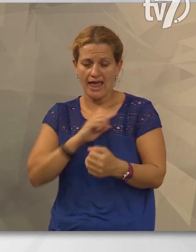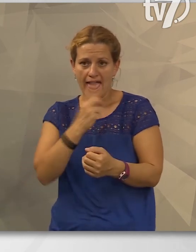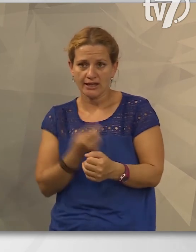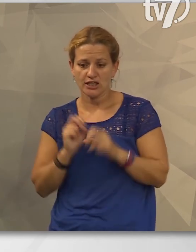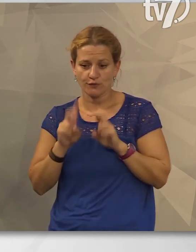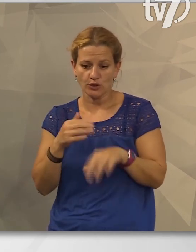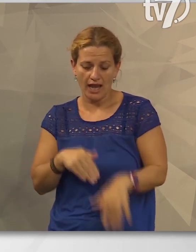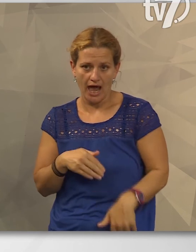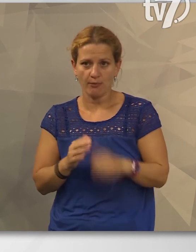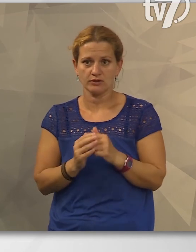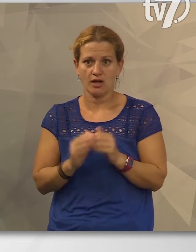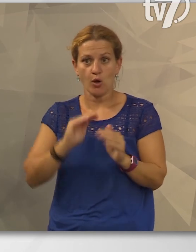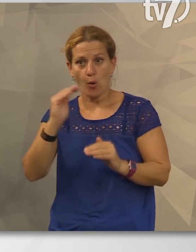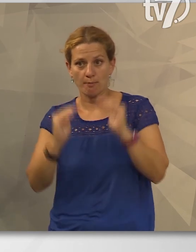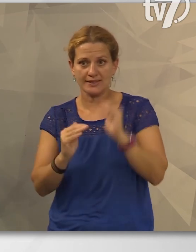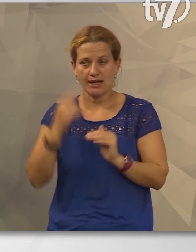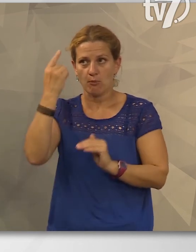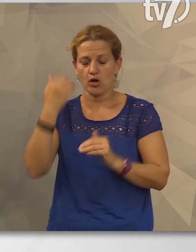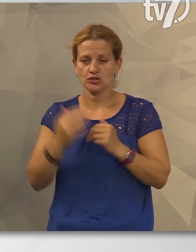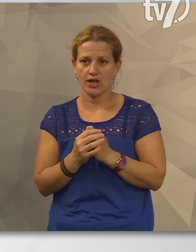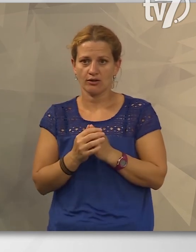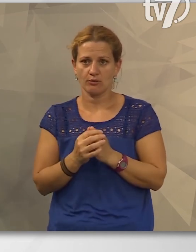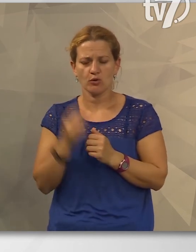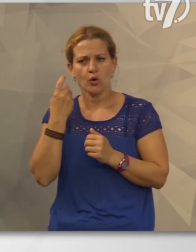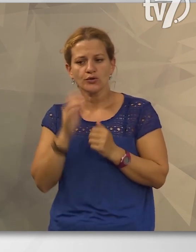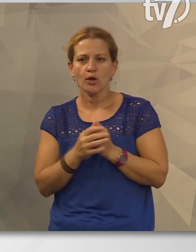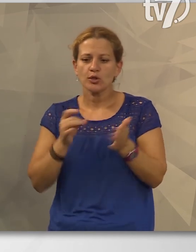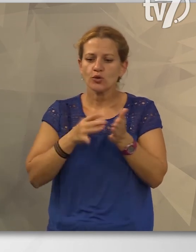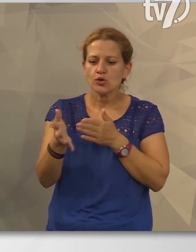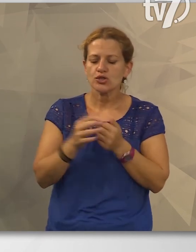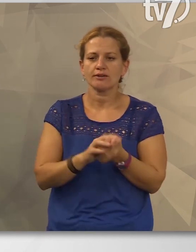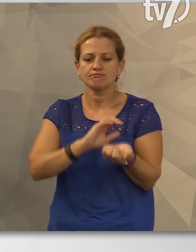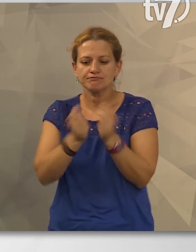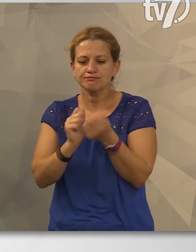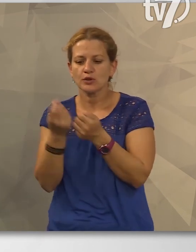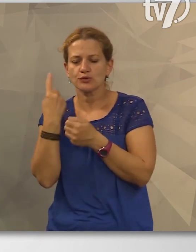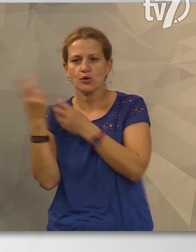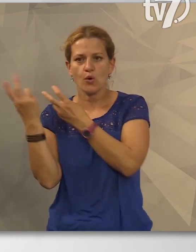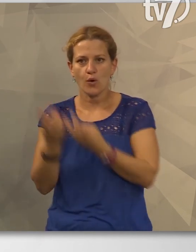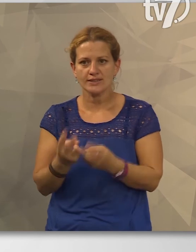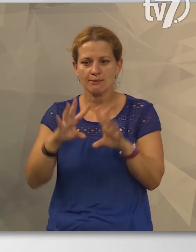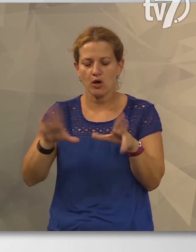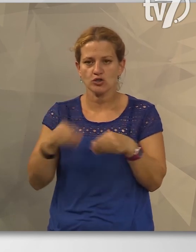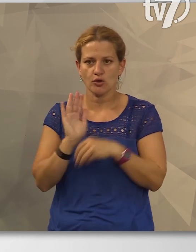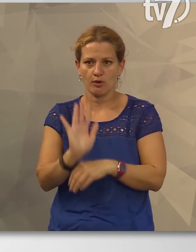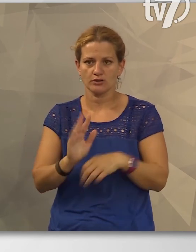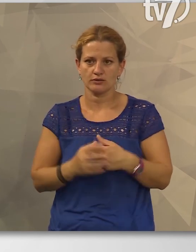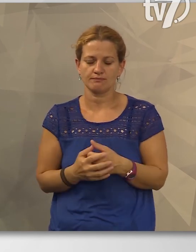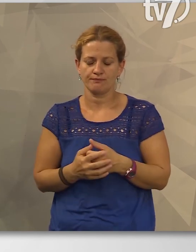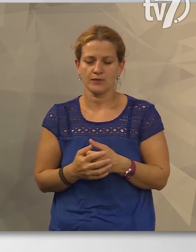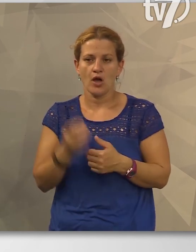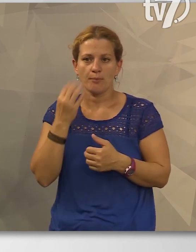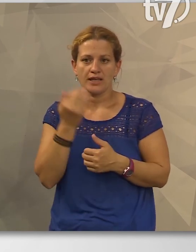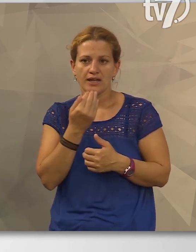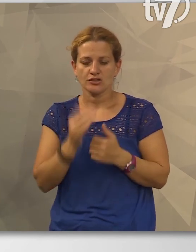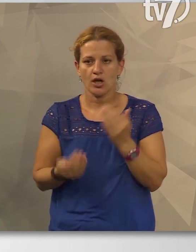kompenzálom a magasságomat. Úgy gondolom, hogy gyorsaságot és több variációt tudok hozni a csapat életébe. A